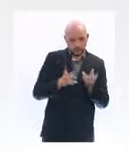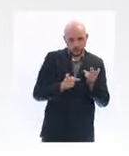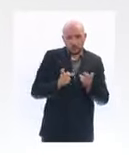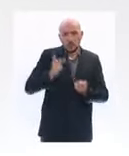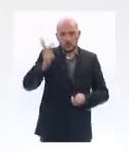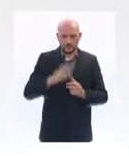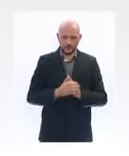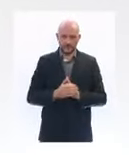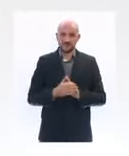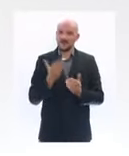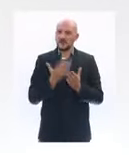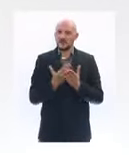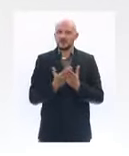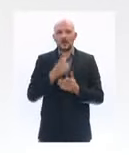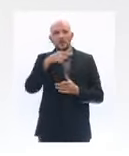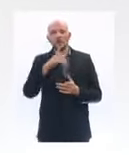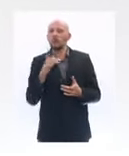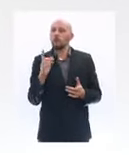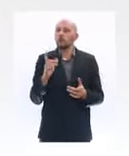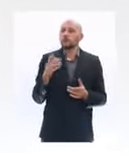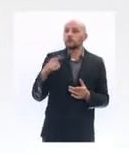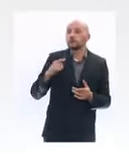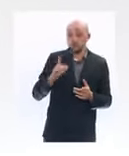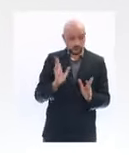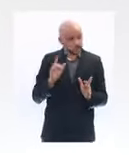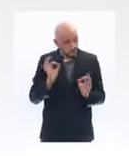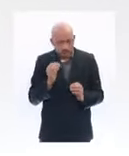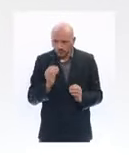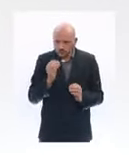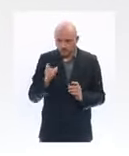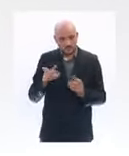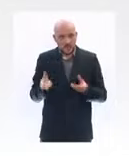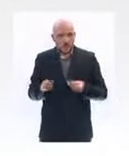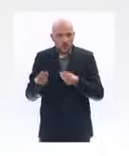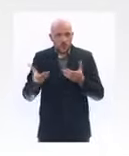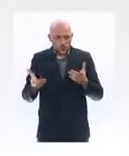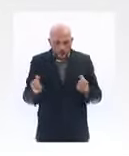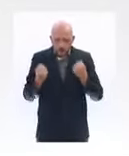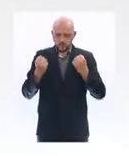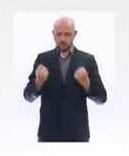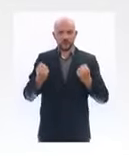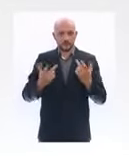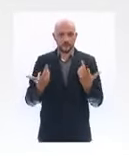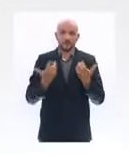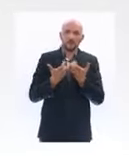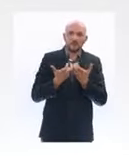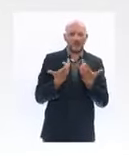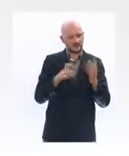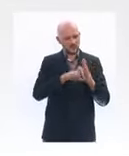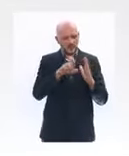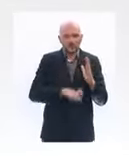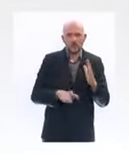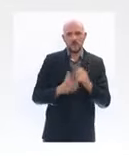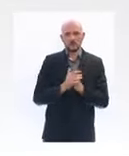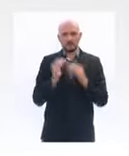vital pour toutes les petites entreprises, pour les indépendants, les artisans, les commerçants. Je pense évidemment aux restaurateurs, aux patrons de bar,